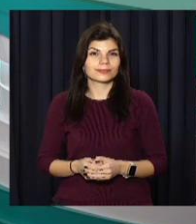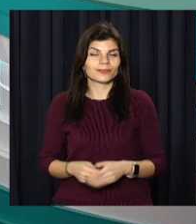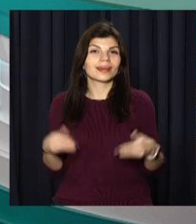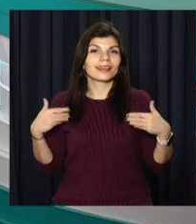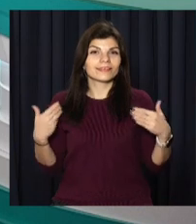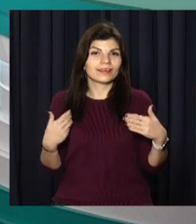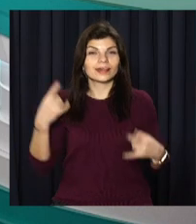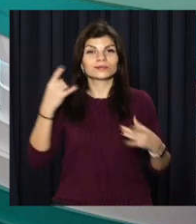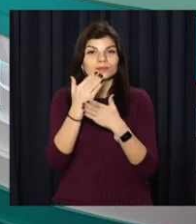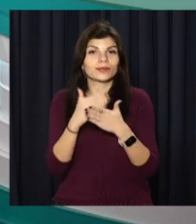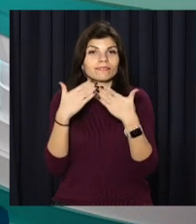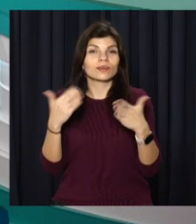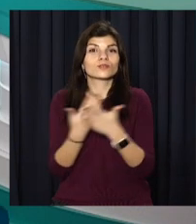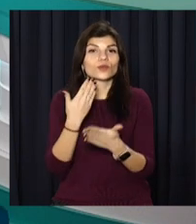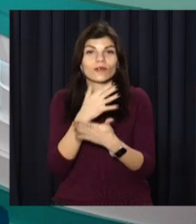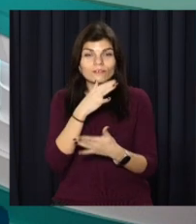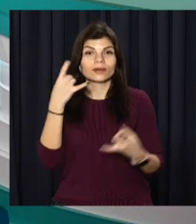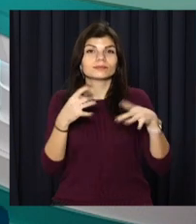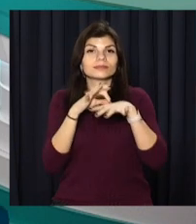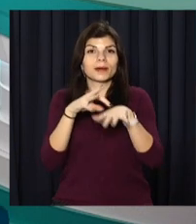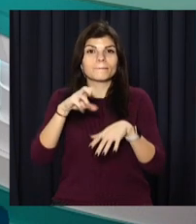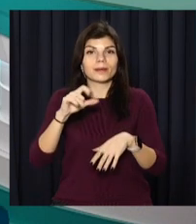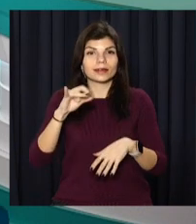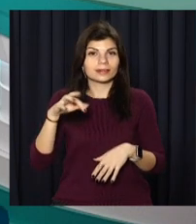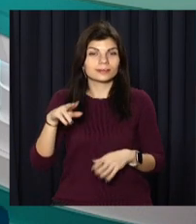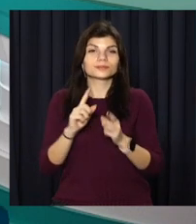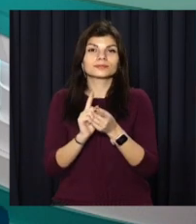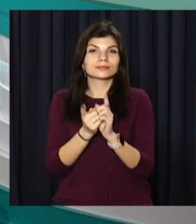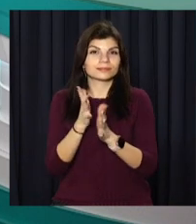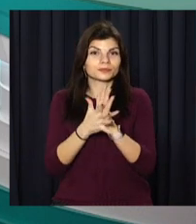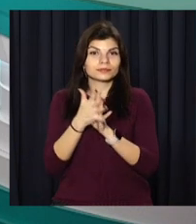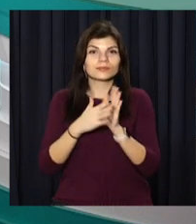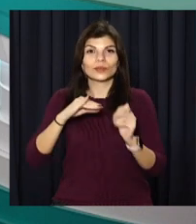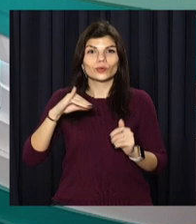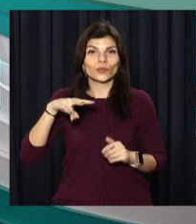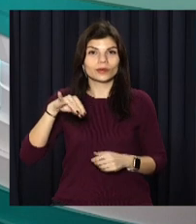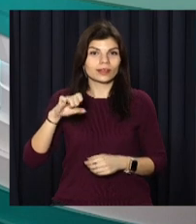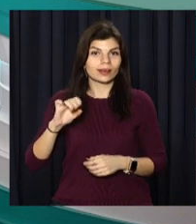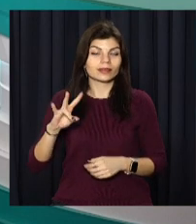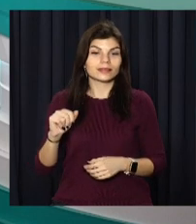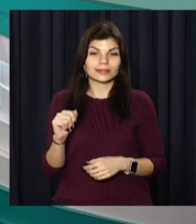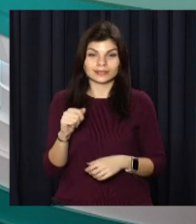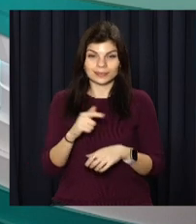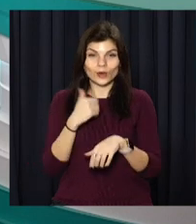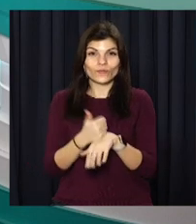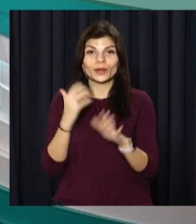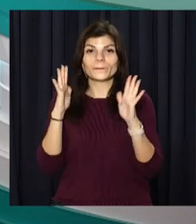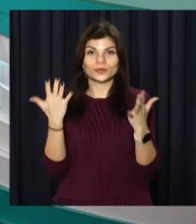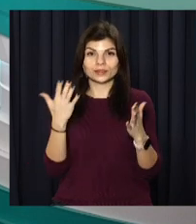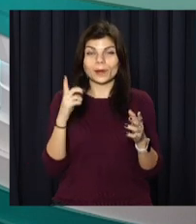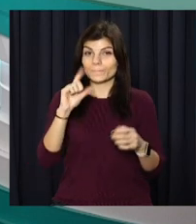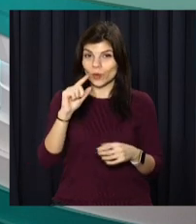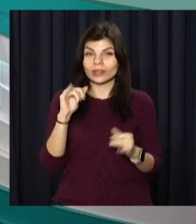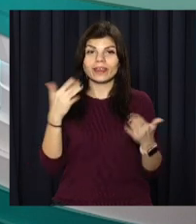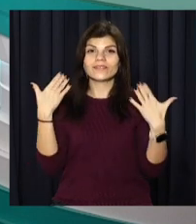Вітаю на відкритому час новин. З вами працюють Марія Требушенко та сурдоперекладачка Юліана Пуговкіна. Про головні події